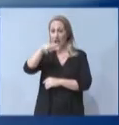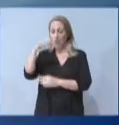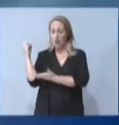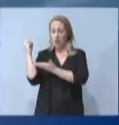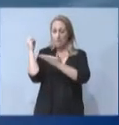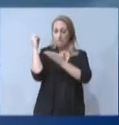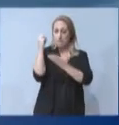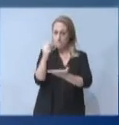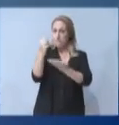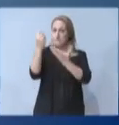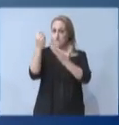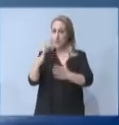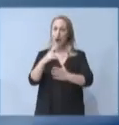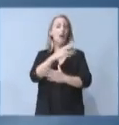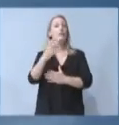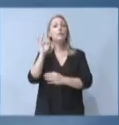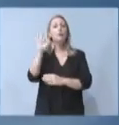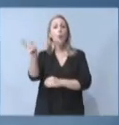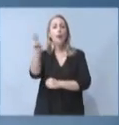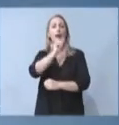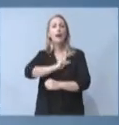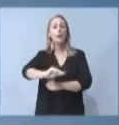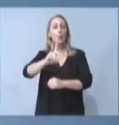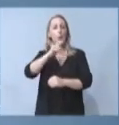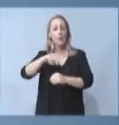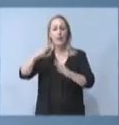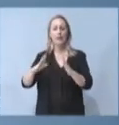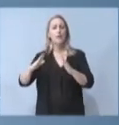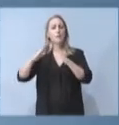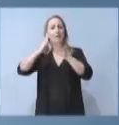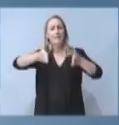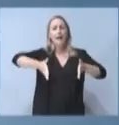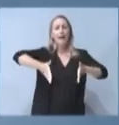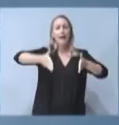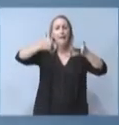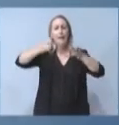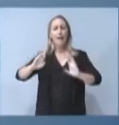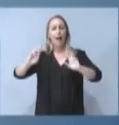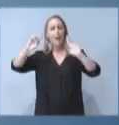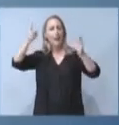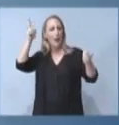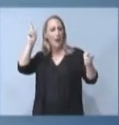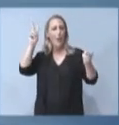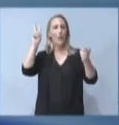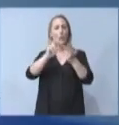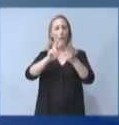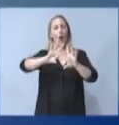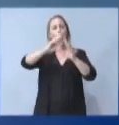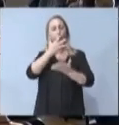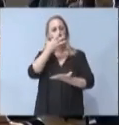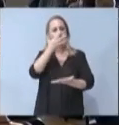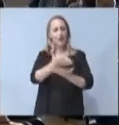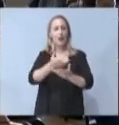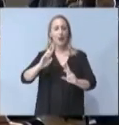για παρεμβάσεις εξοικονόμησης σε κατοικίες και κτίρια, που θα μειώσουν και αυτές το κόστος της ενέργειας.